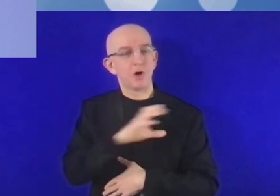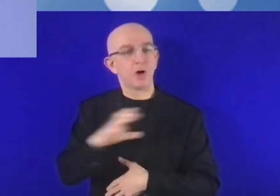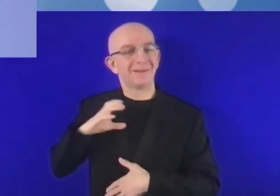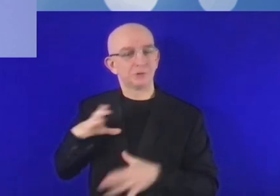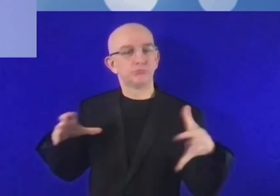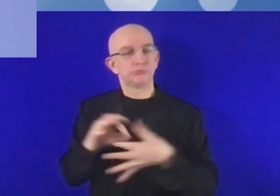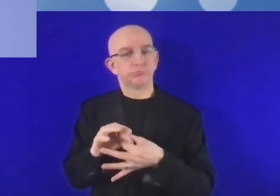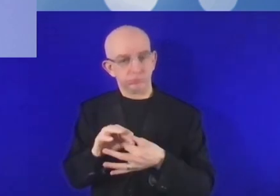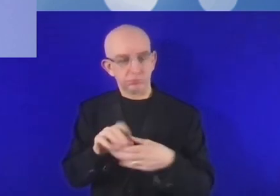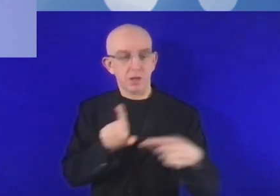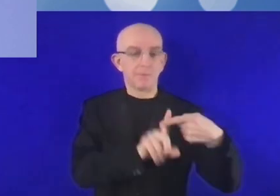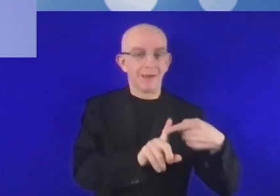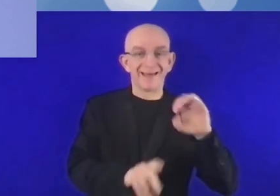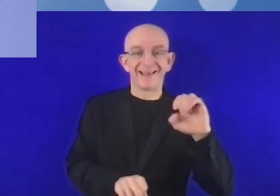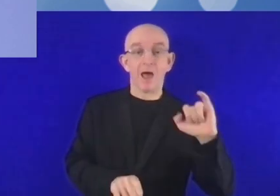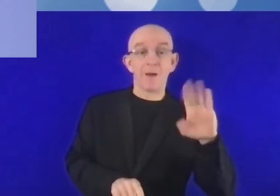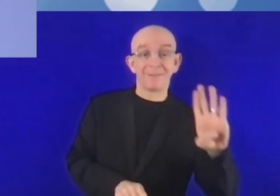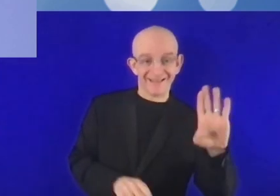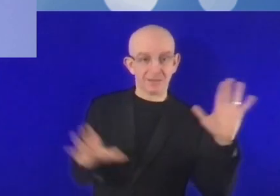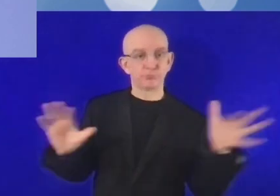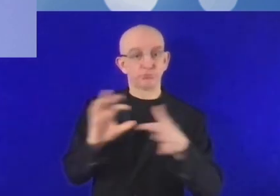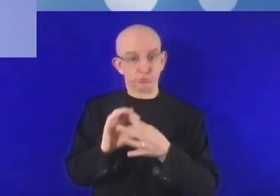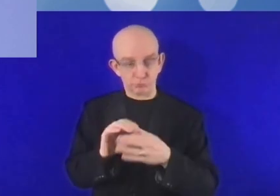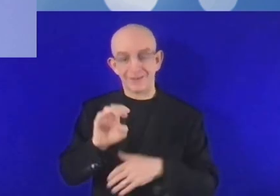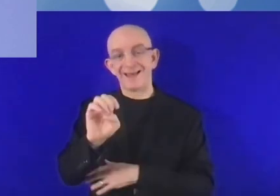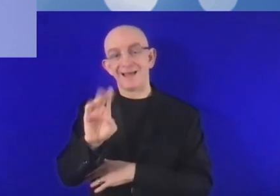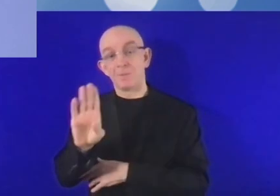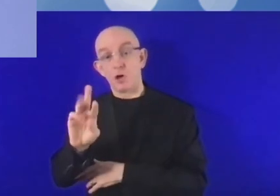européenne. C'est pourquoi notre groupe, notre banque,